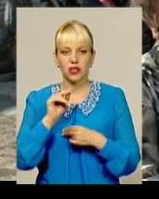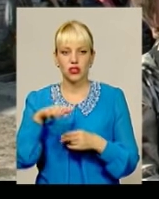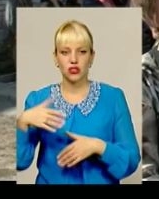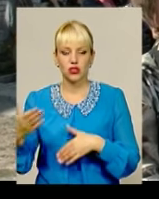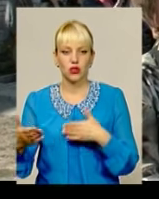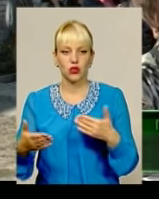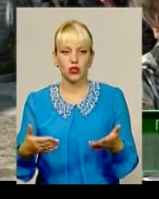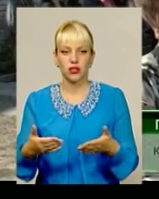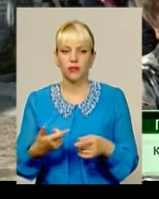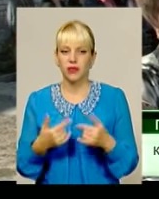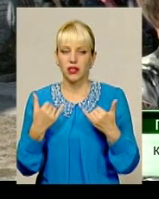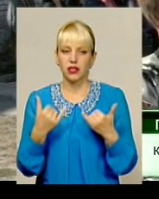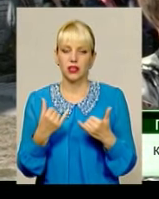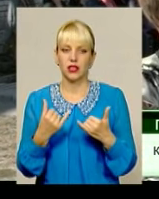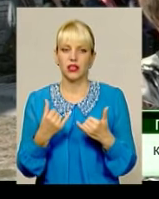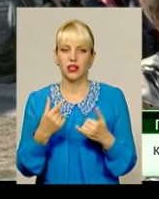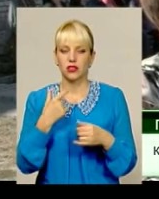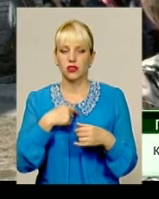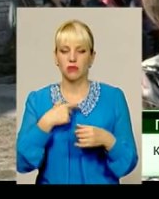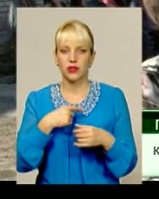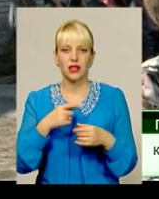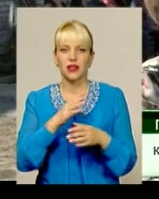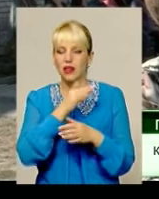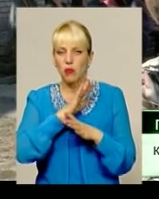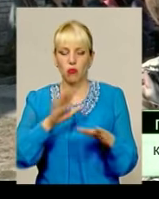не ніс в собі ніякого негатива,